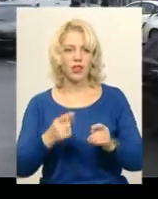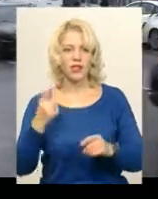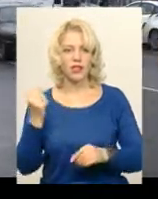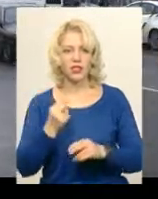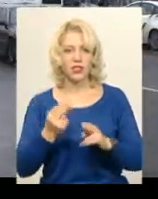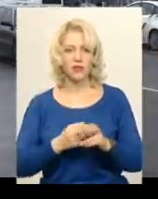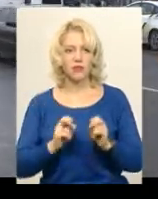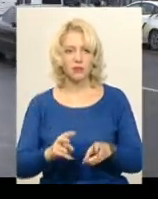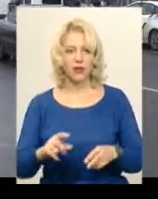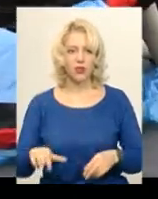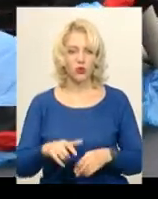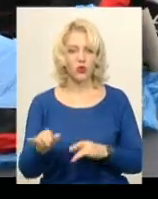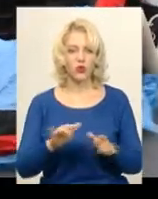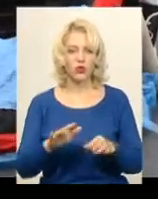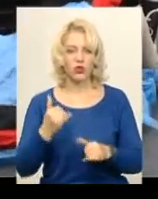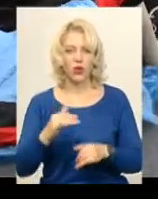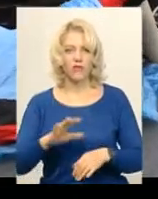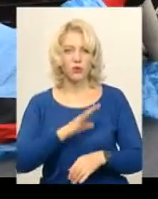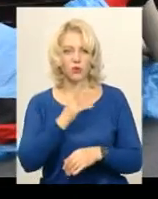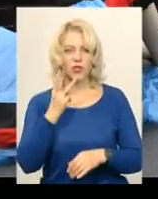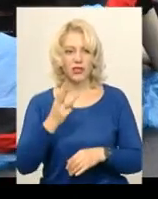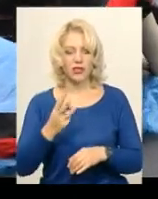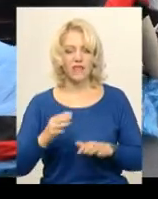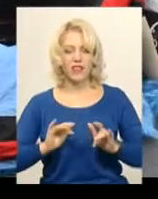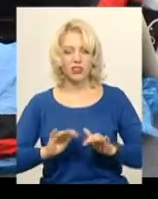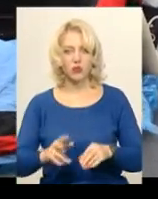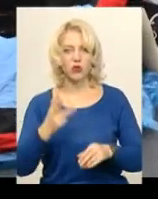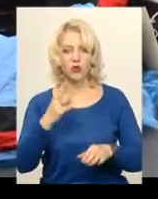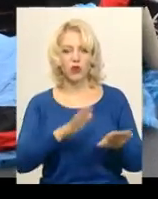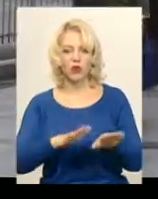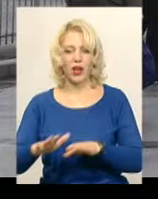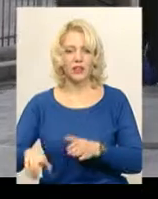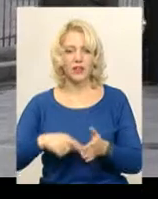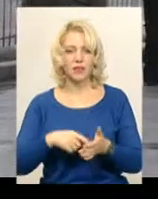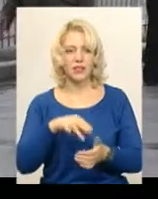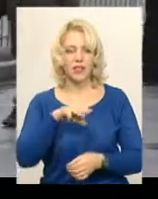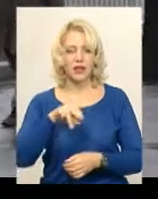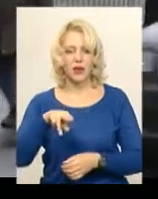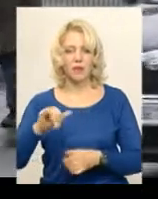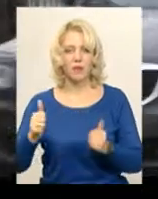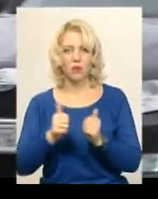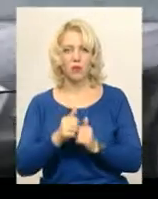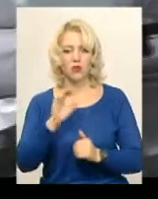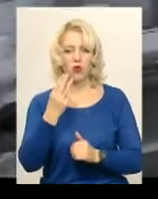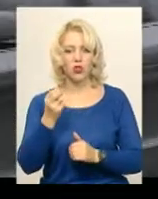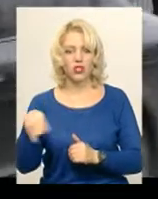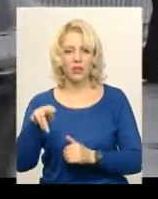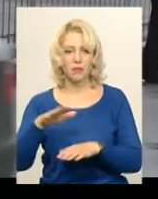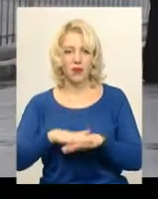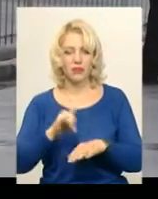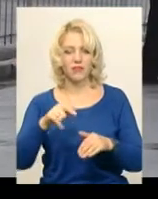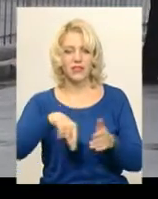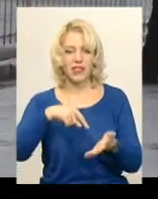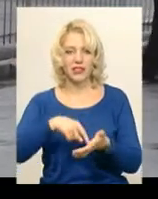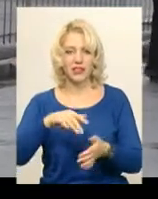безпеки дорожнього руху. Сьогодні відбулись перші три флешмоби у трьох локаціях міста – «Темп», поблизу Ощадбанку, що у центрі, та